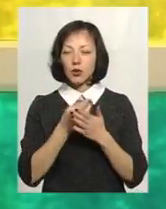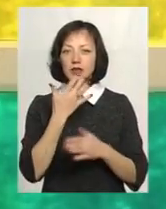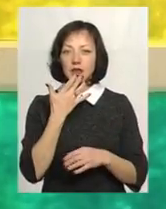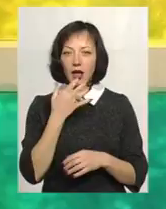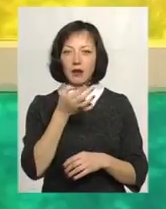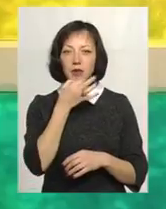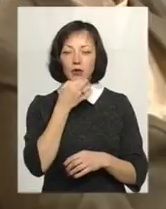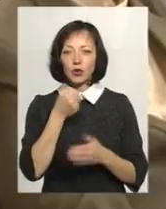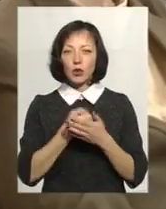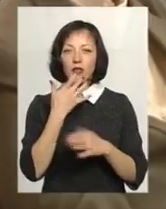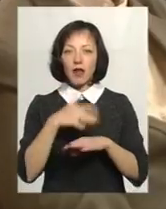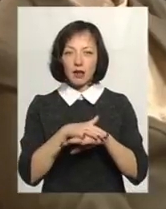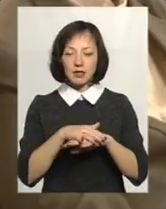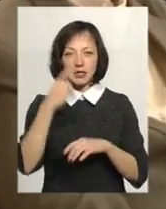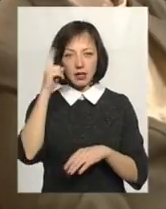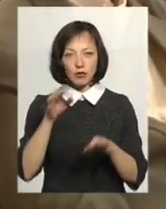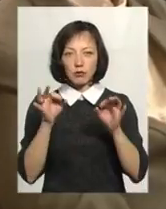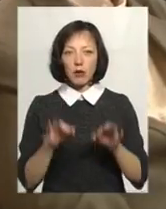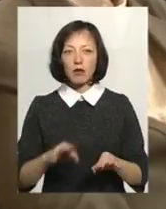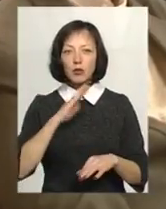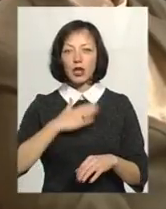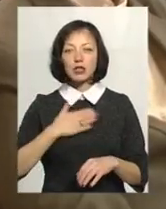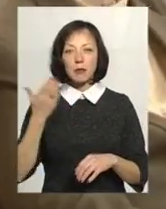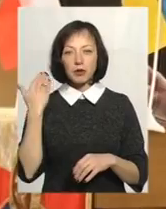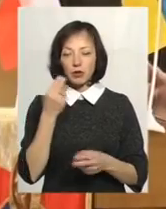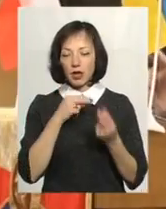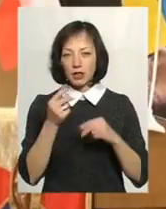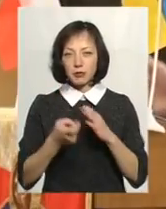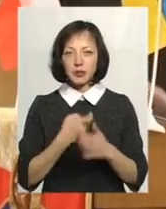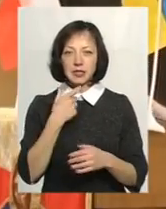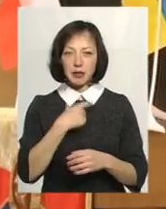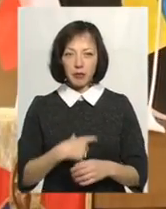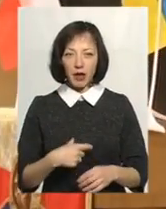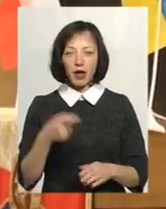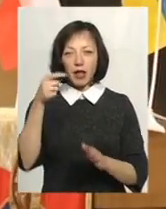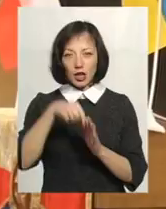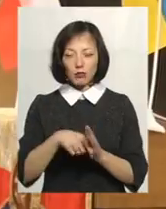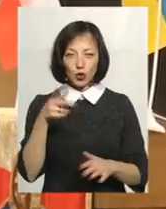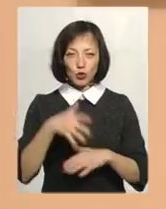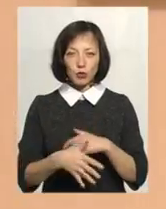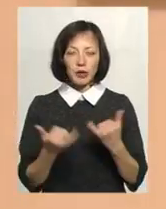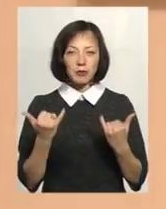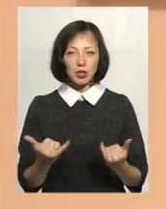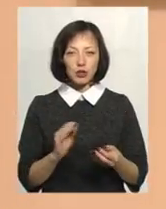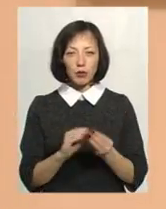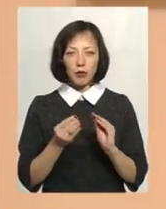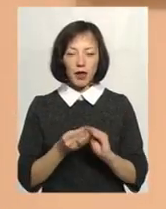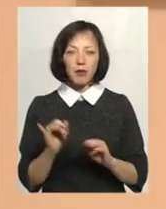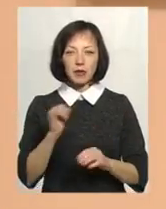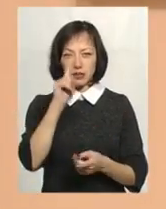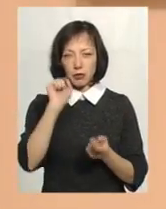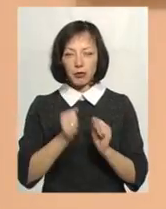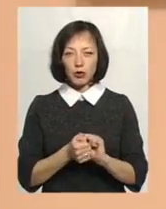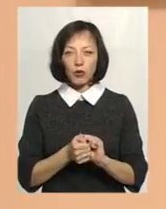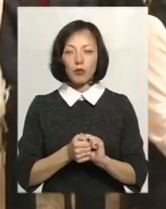прихильність до нації. Знаючи правду про наше минуле, ми краще пізнаємо себе, глибше розуміємо нинішні проблеми і запам